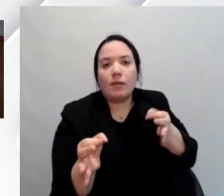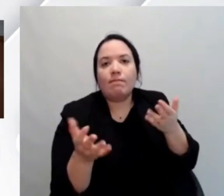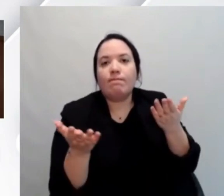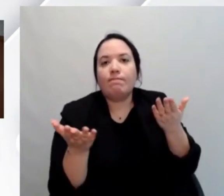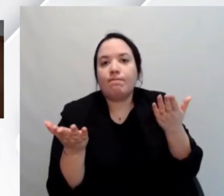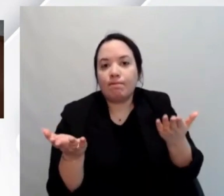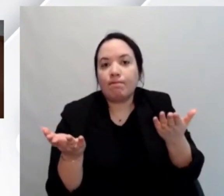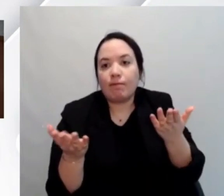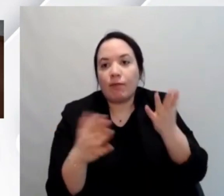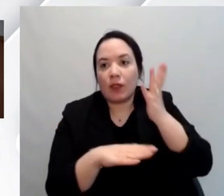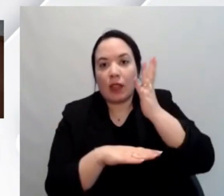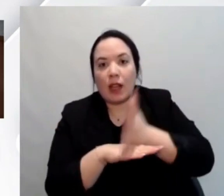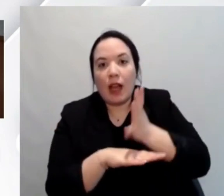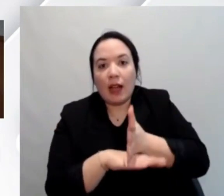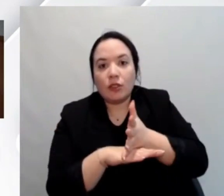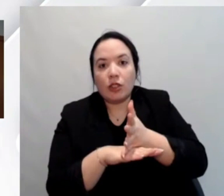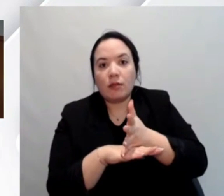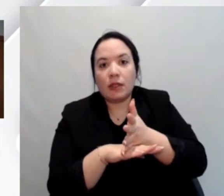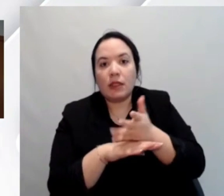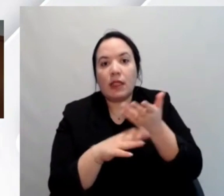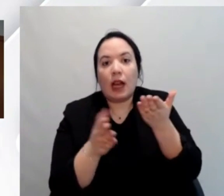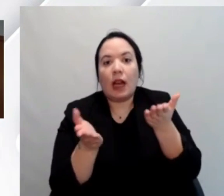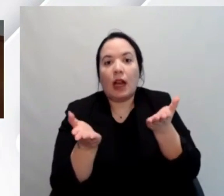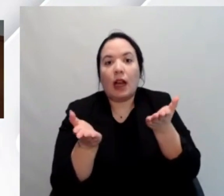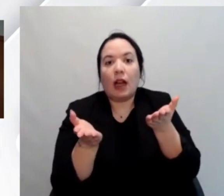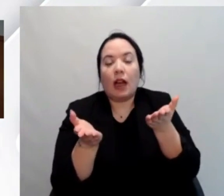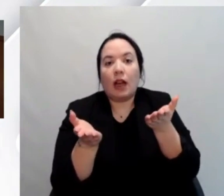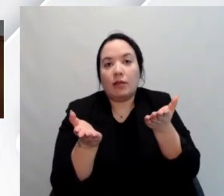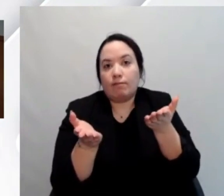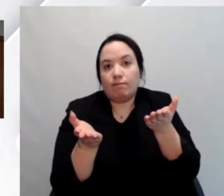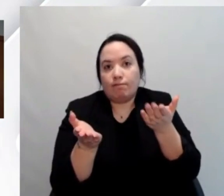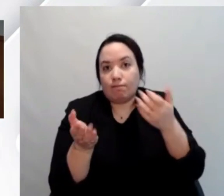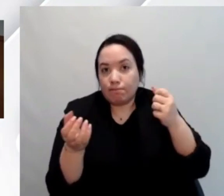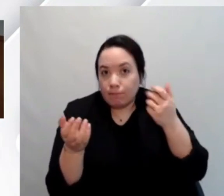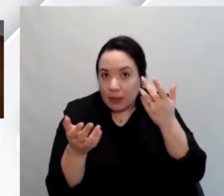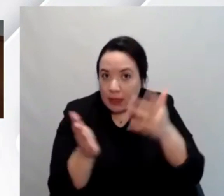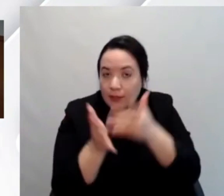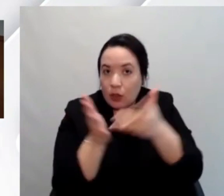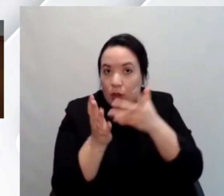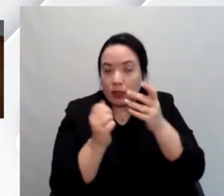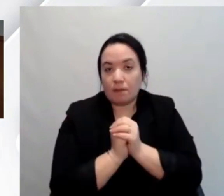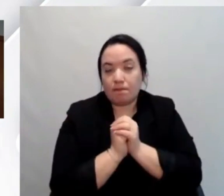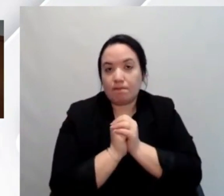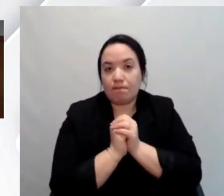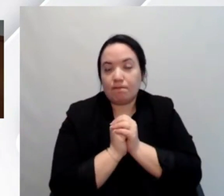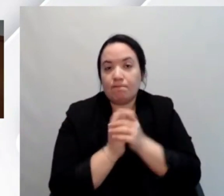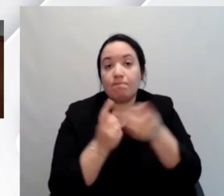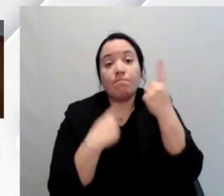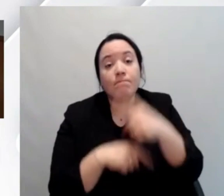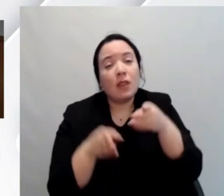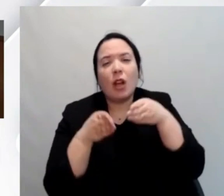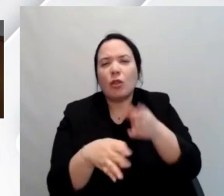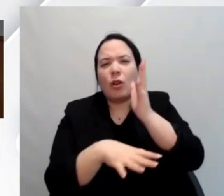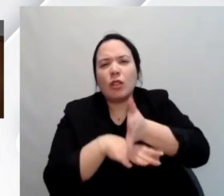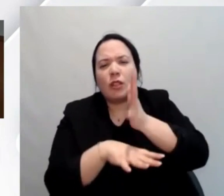dell'accessibilità non era stato... Quindi per realizzare un corso accessibile, per realizzare